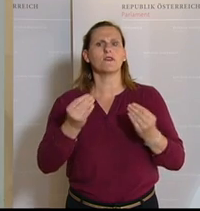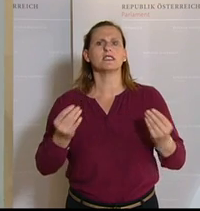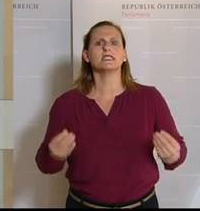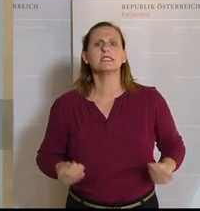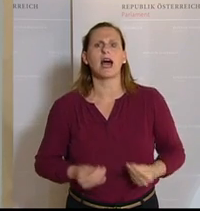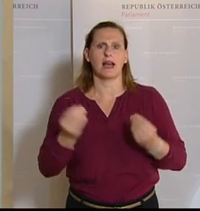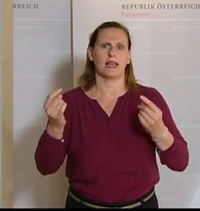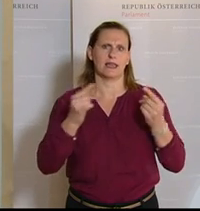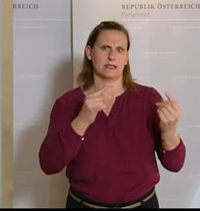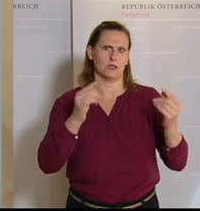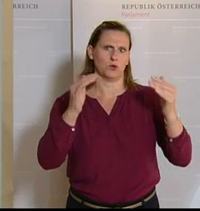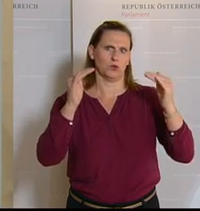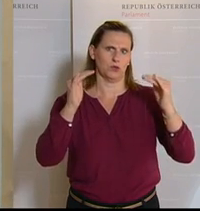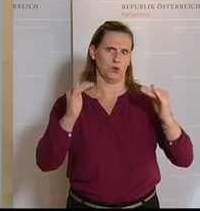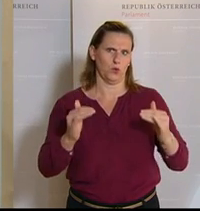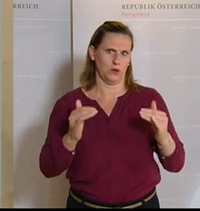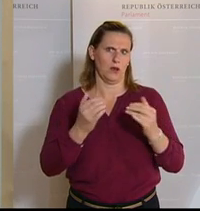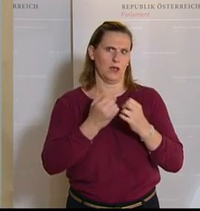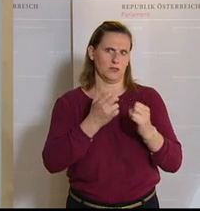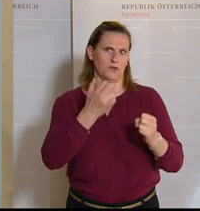dieser Diskussion als Freiwilligensprecher.